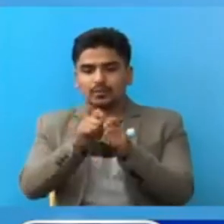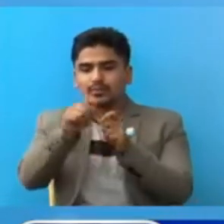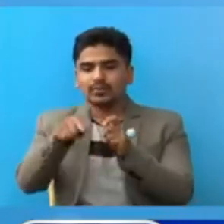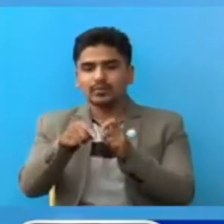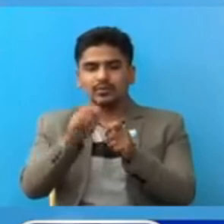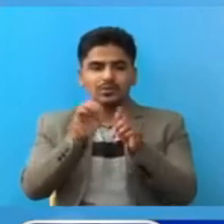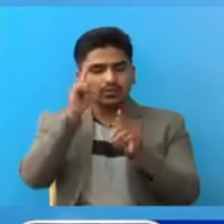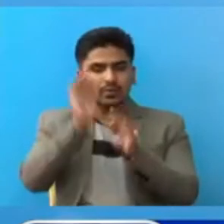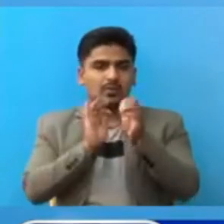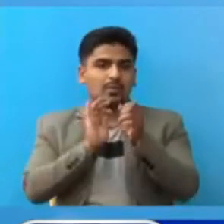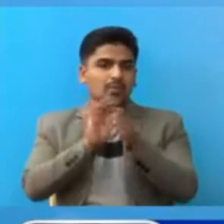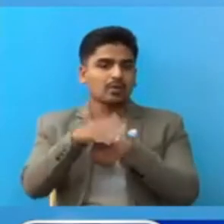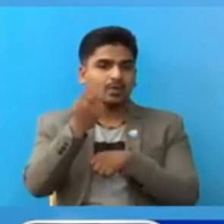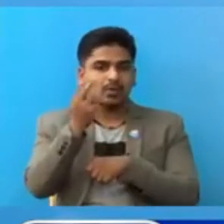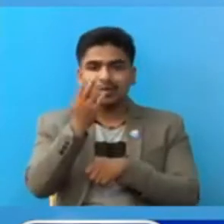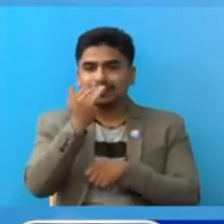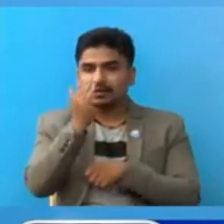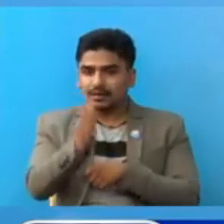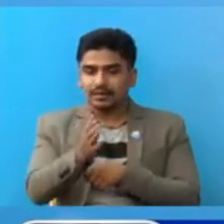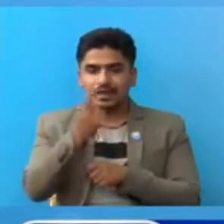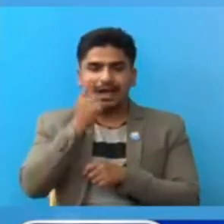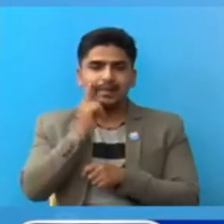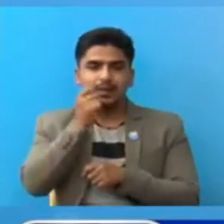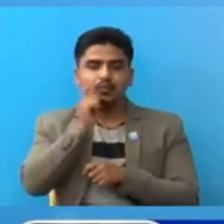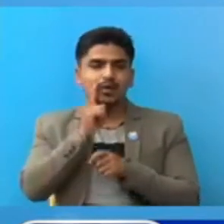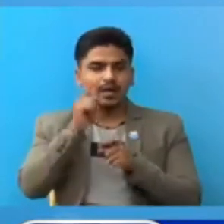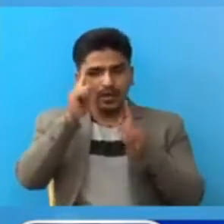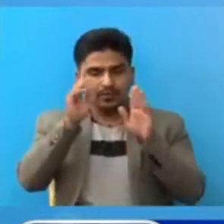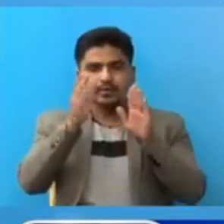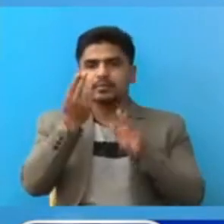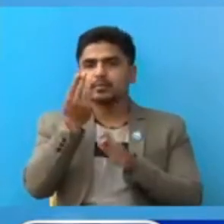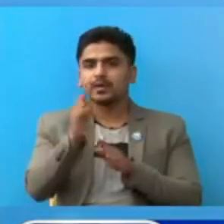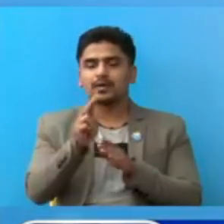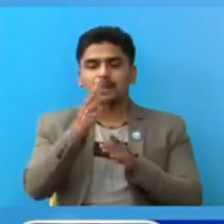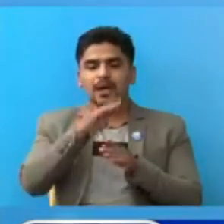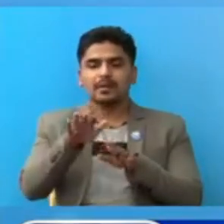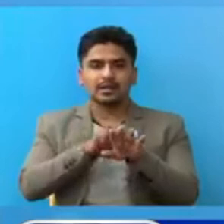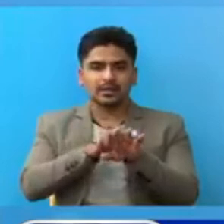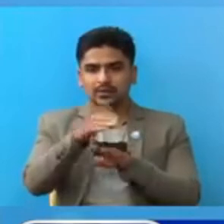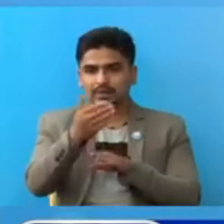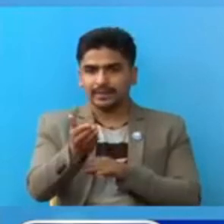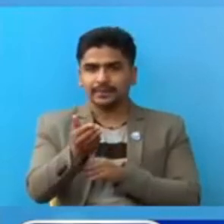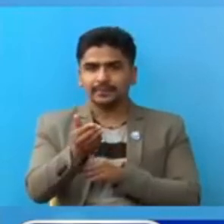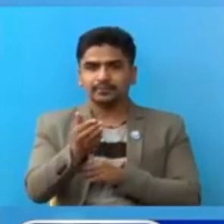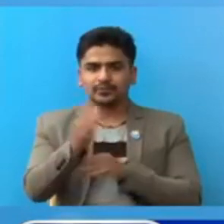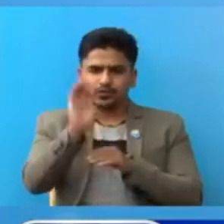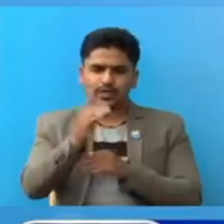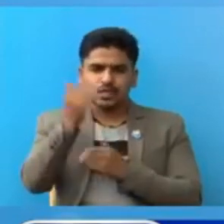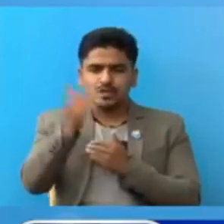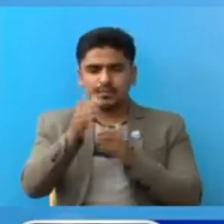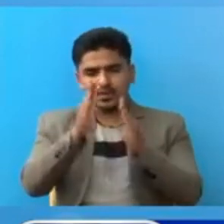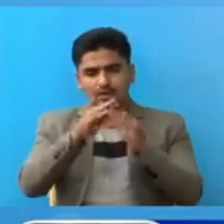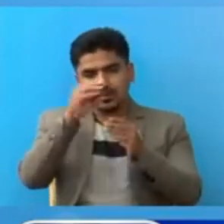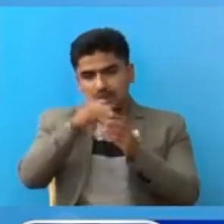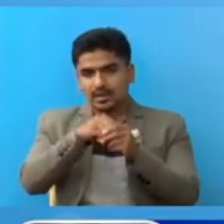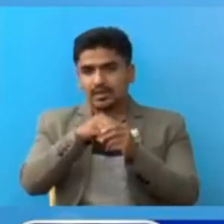संभावना बड़ी भायकोले आमा भुबा सचेत्वाई बाल बालिका हरुलाई सके सम्म घर